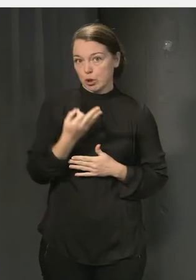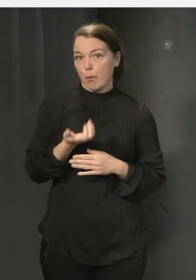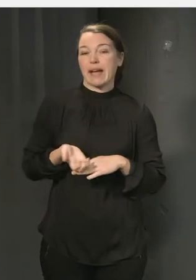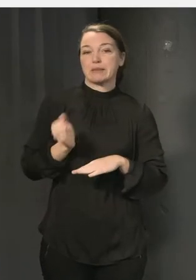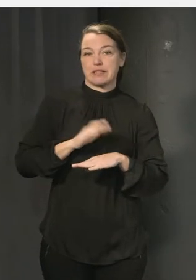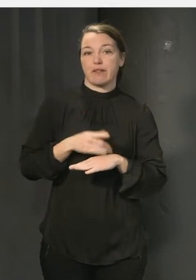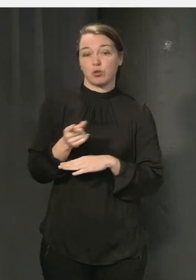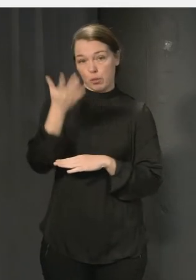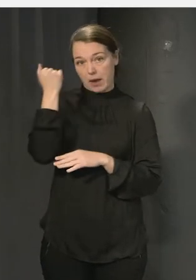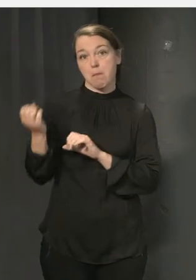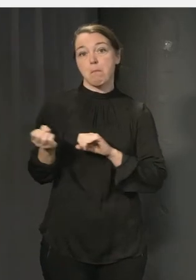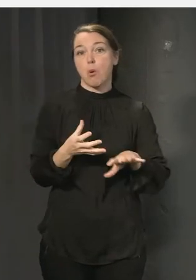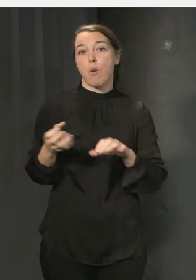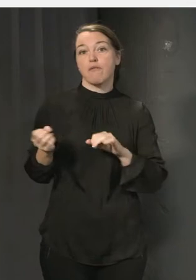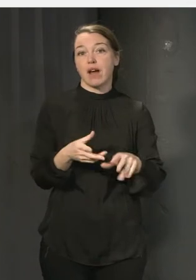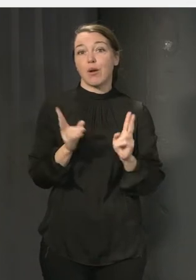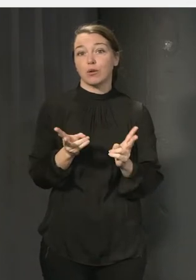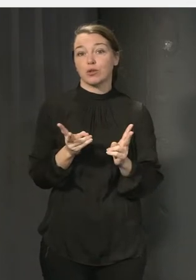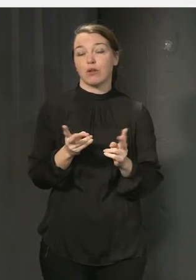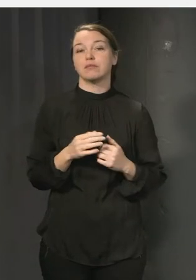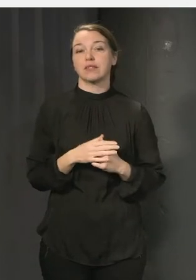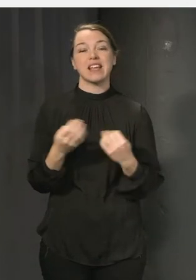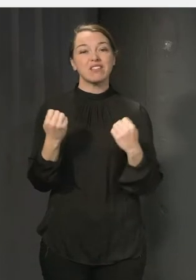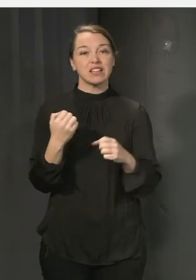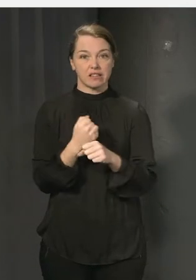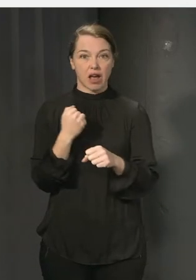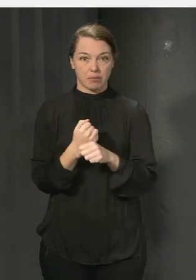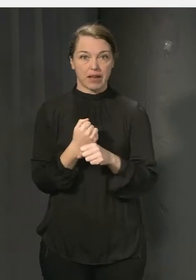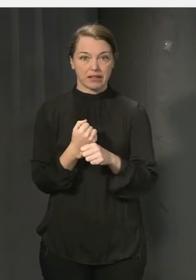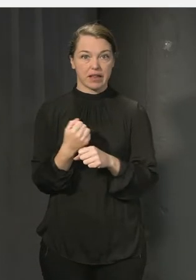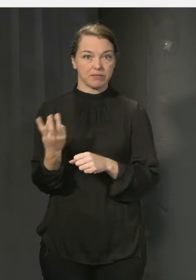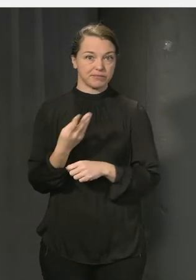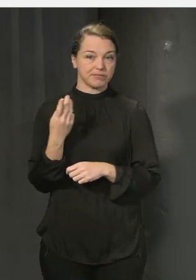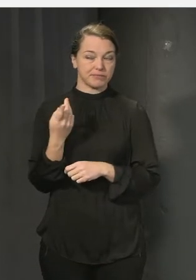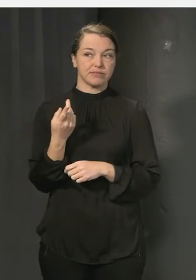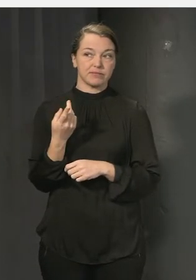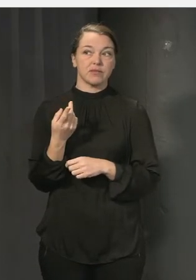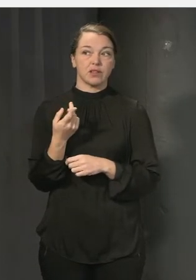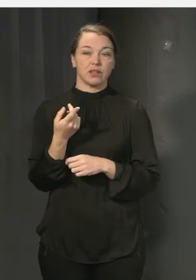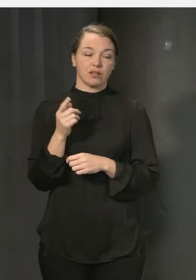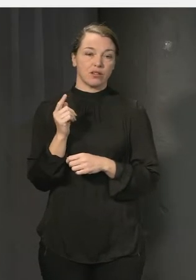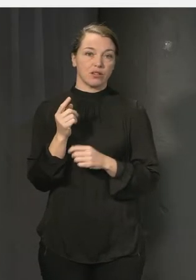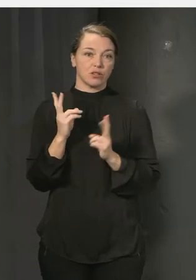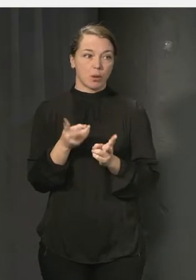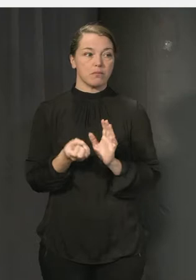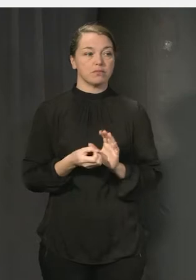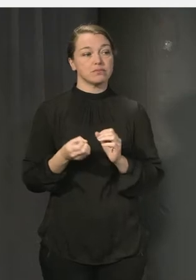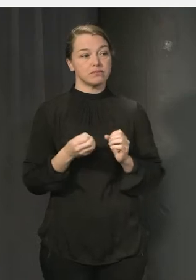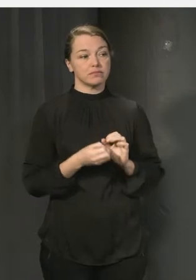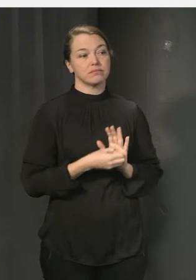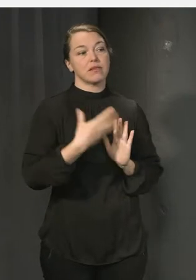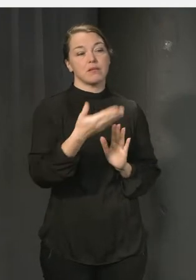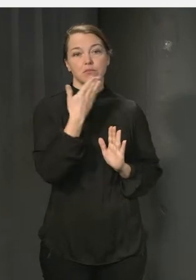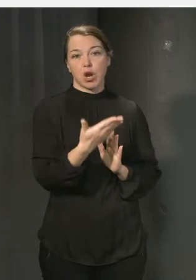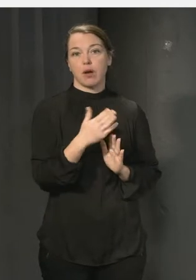inflytande och ett viktigt arbete som kommer att ha stor betydelse för barn med funktionsnedsättning men för alla andra barn.